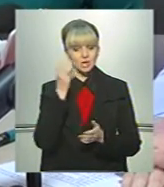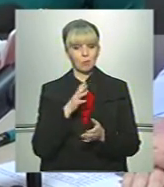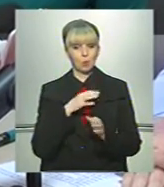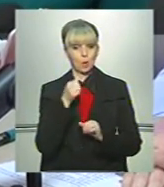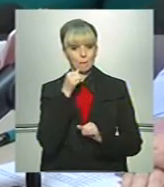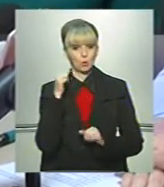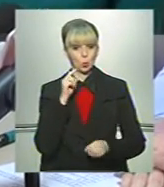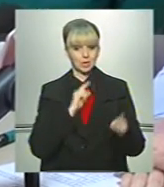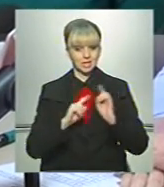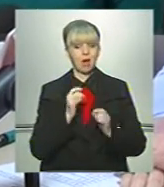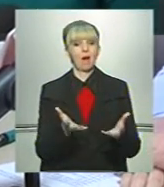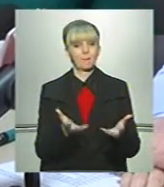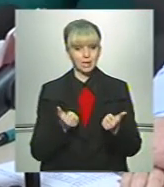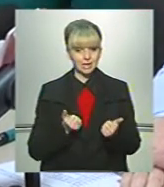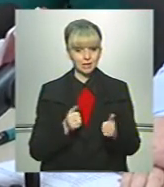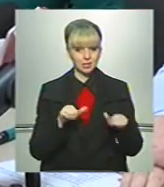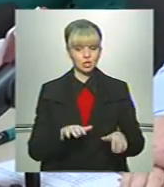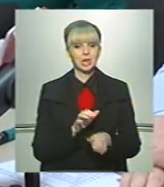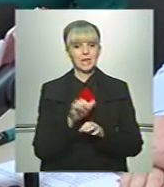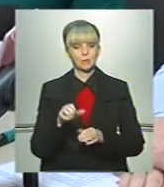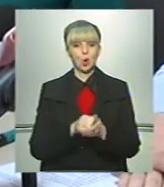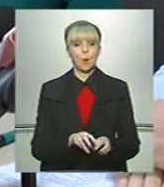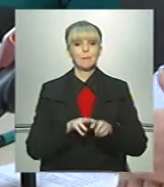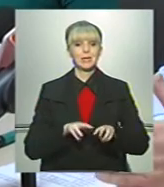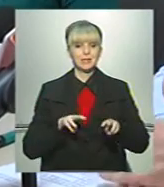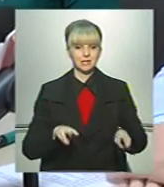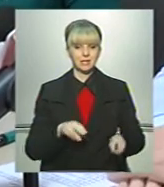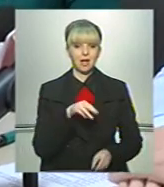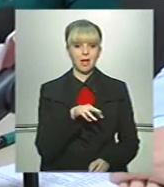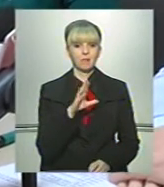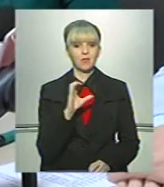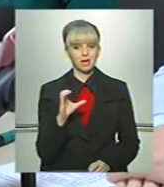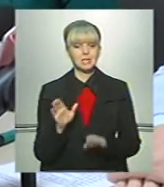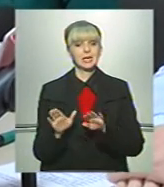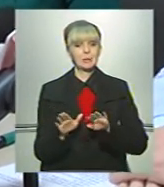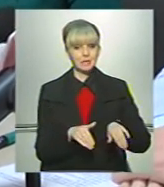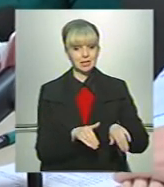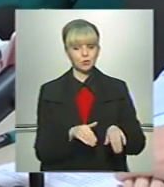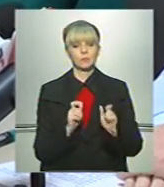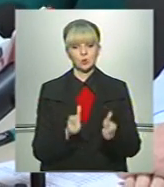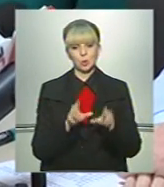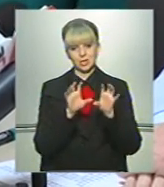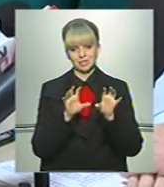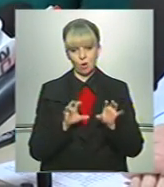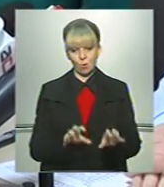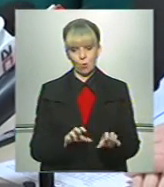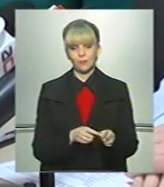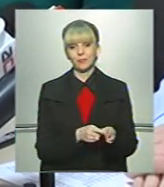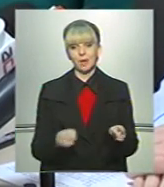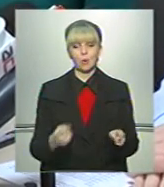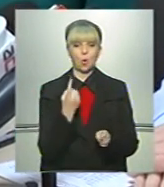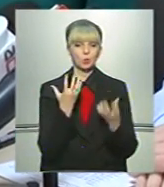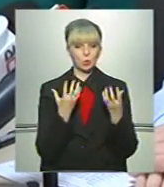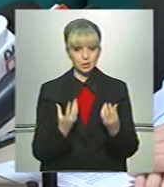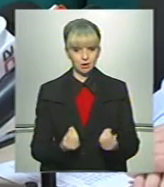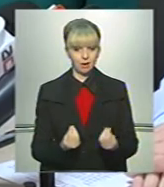на минулій сесії, а прийняли рішення, направили його до міністра МВС і після чого, згідно закону, на протязі одного